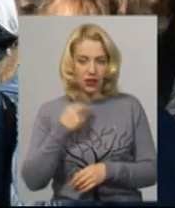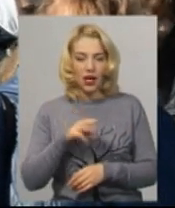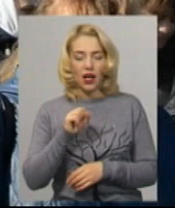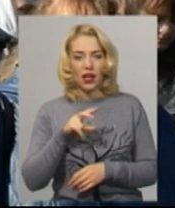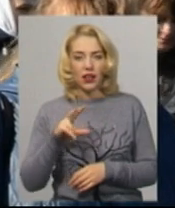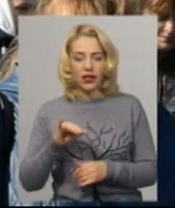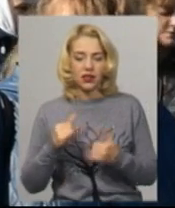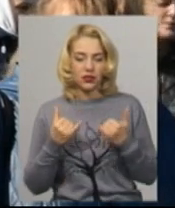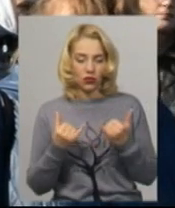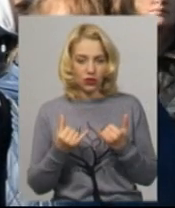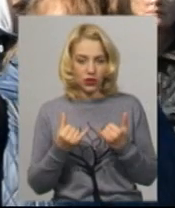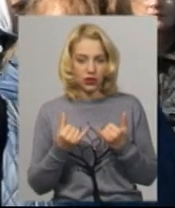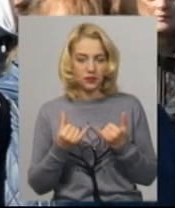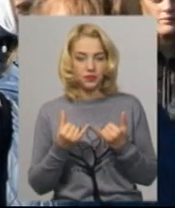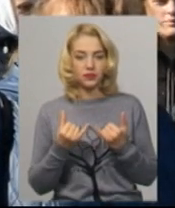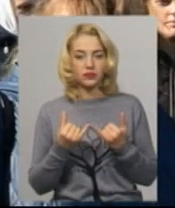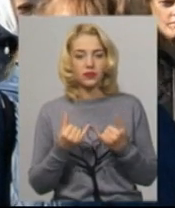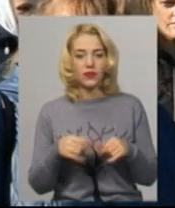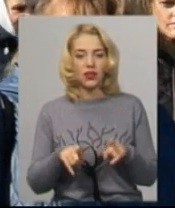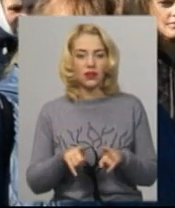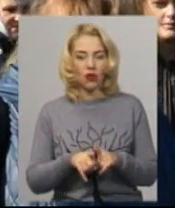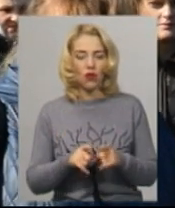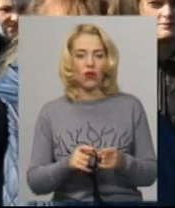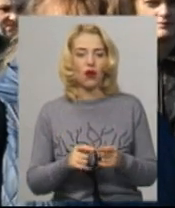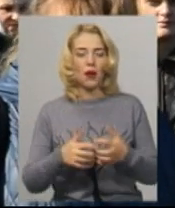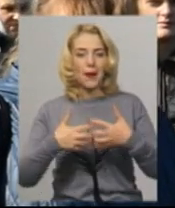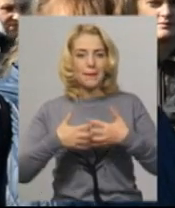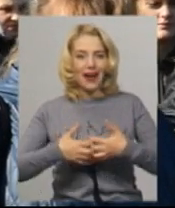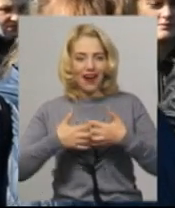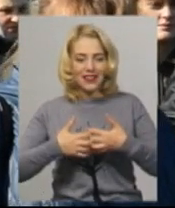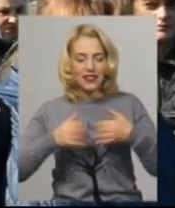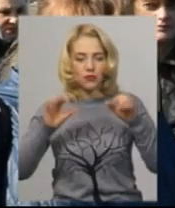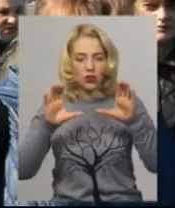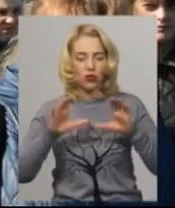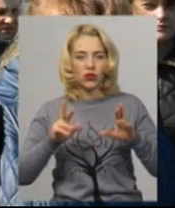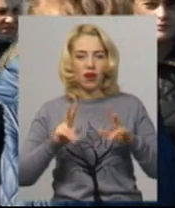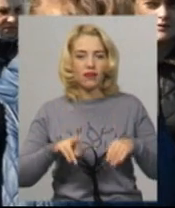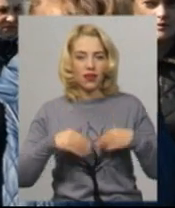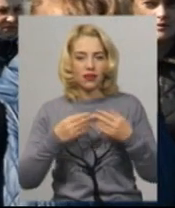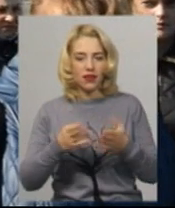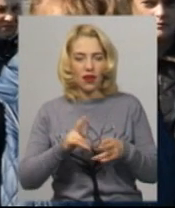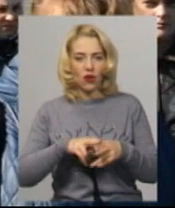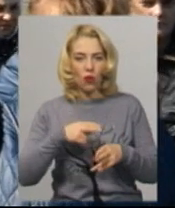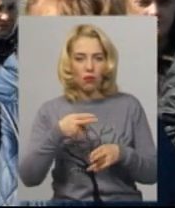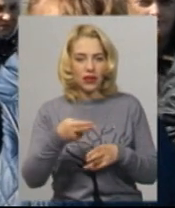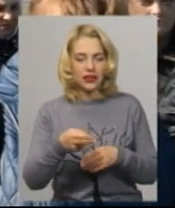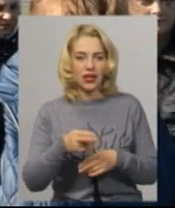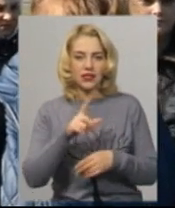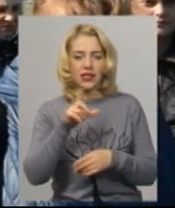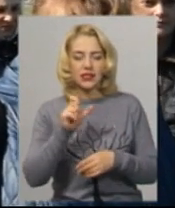Але на сьогодні такого механізму законодавством, як надання компенсації на